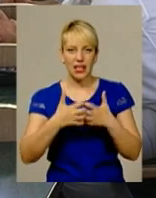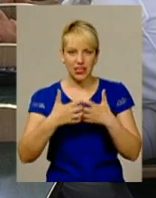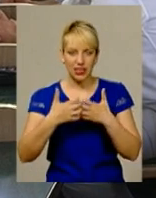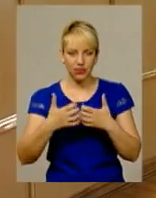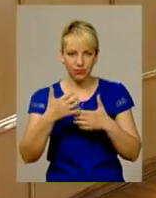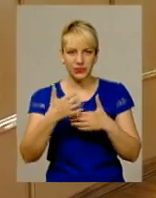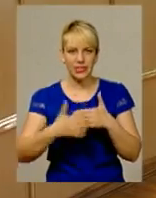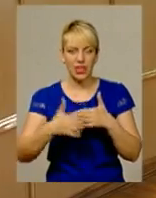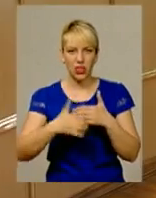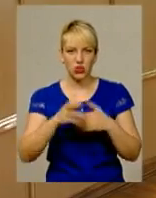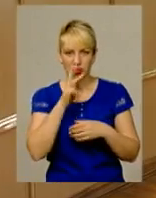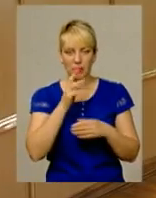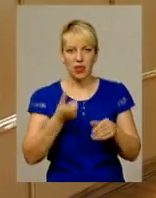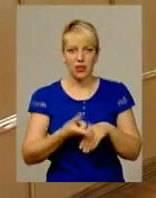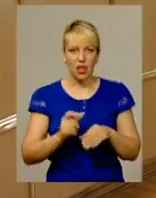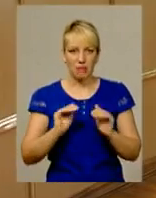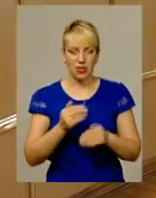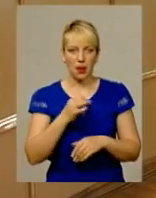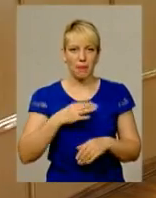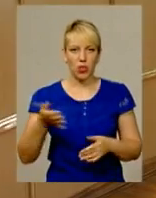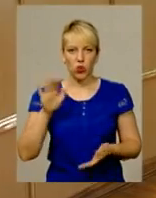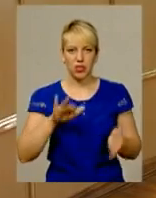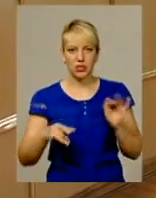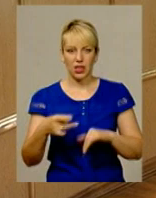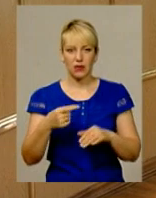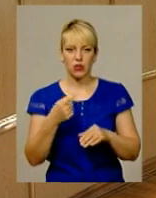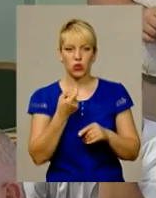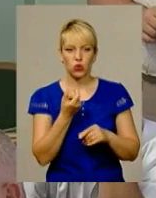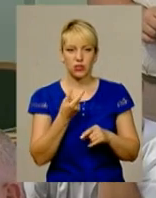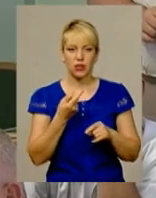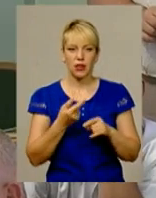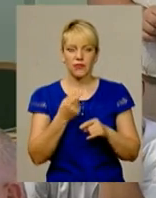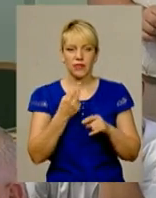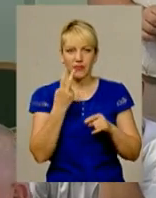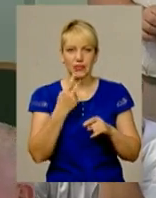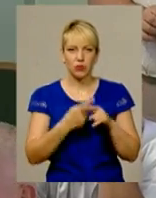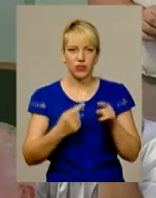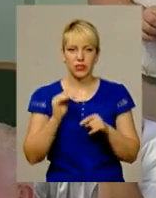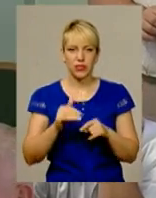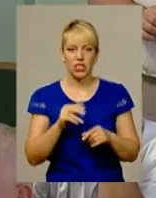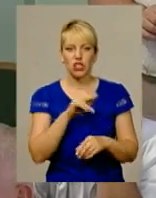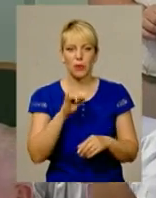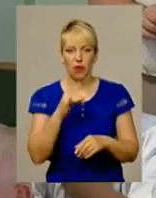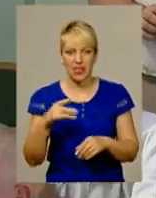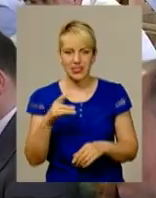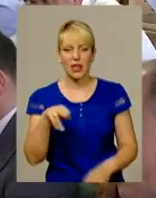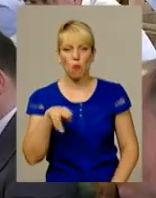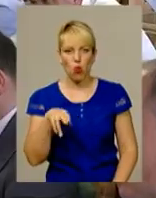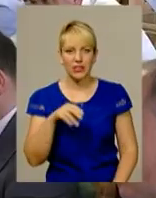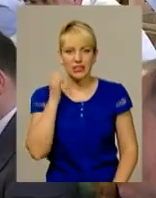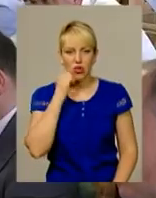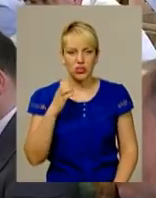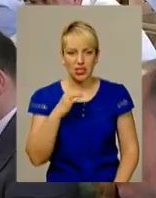Найнижча вона у Білогірському районі – трохи більше 2,5 тисяч гривень. Ненабагато більше отримують у Чеморівецькому, Полонському,